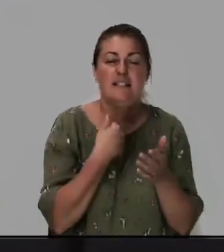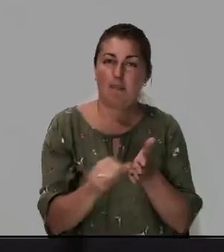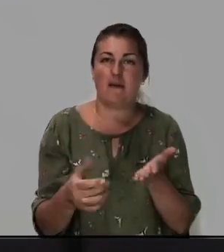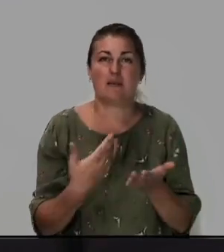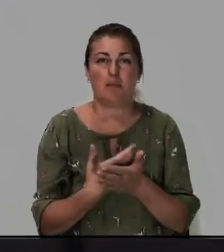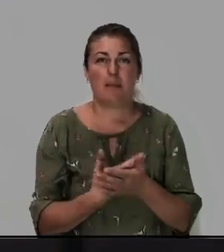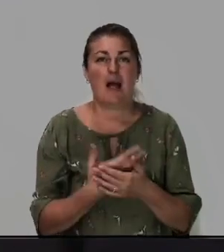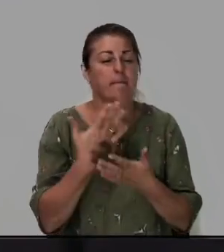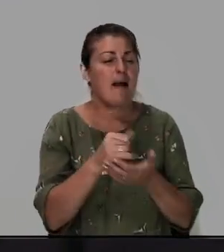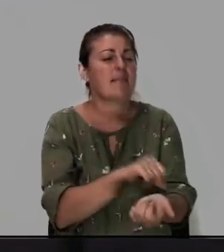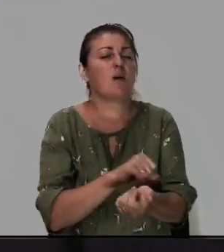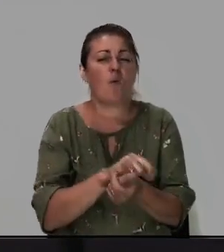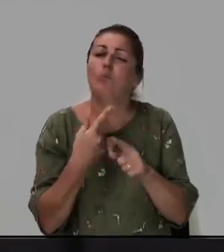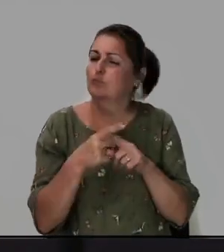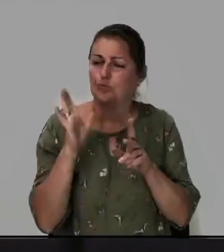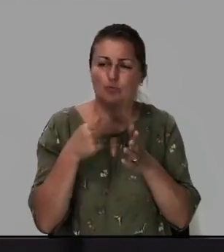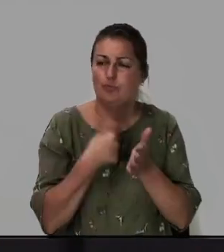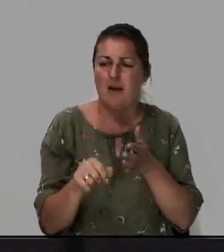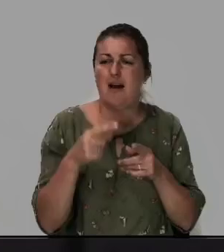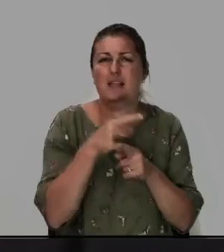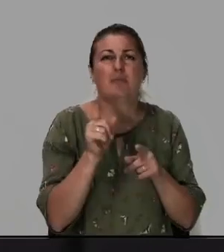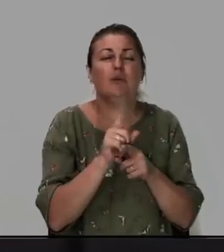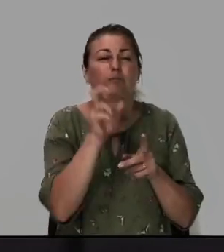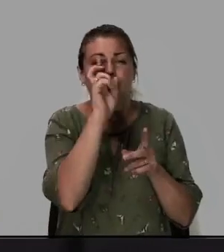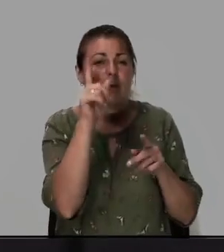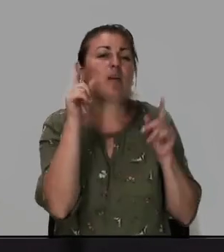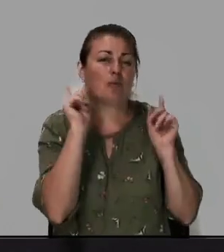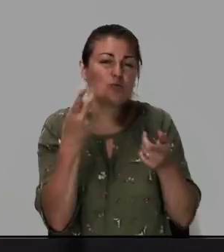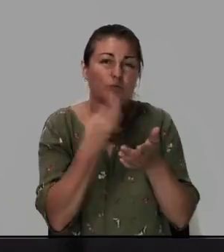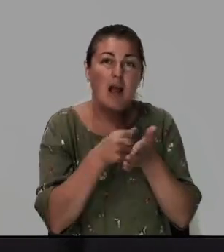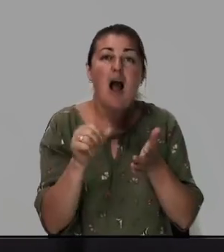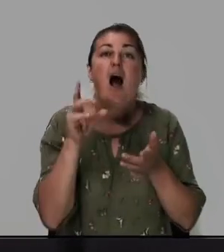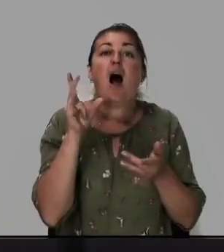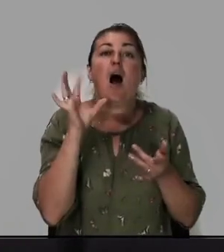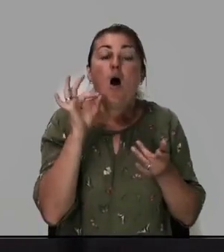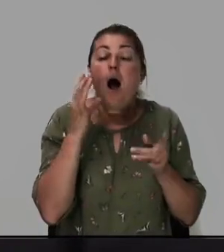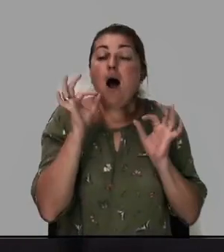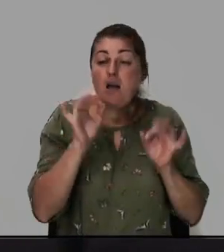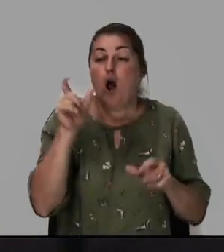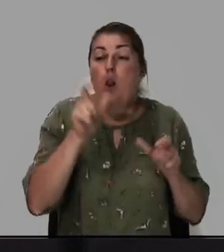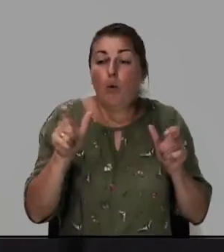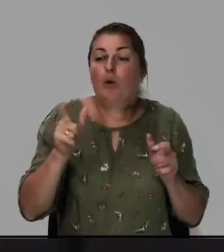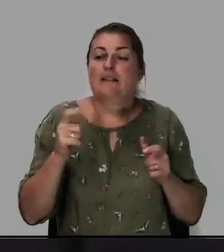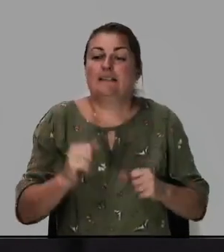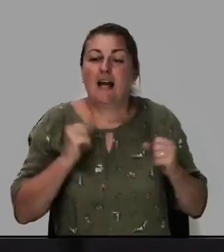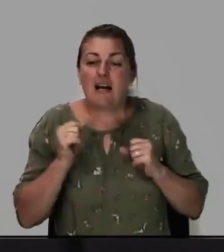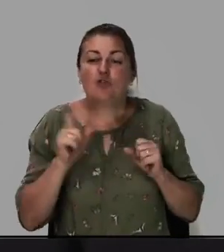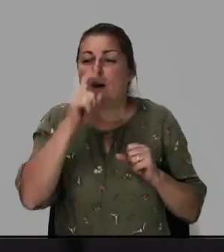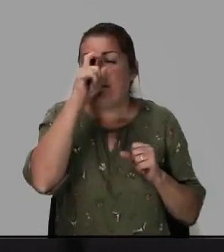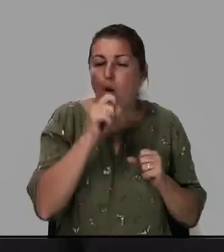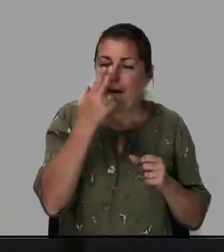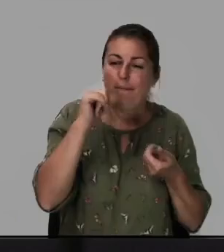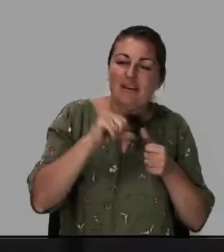Там наркотики, надо избавиться, там прелюбодение, надо избавиться. И, конечно, люди стараются от чего-то, от плохих